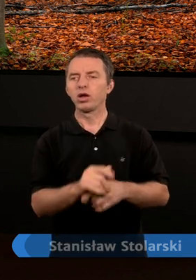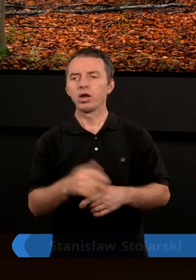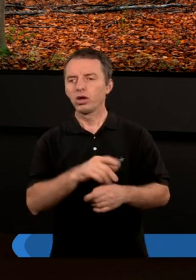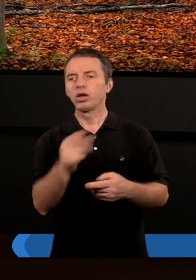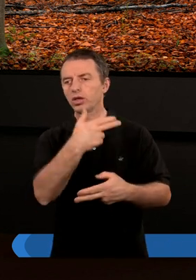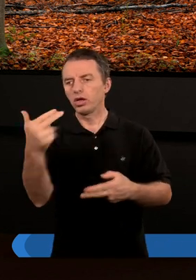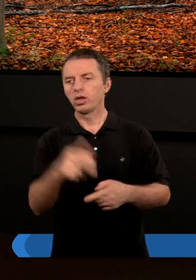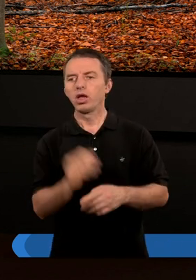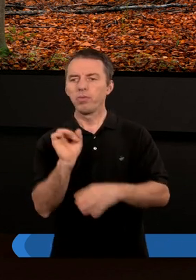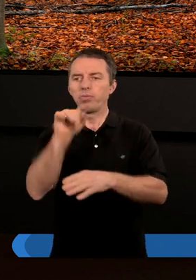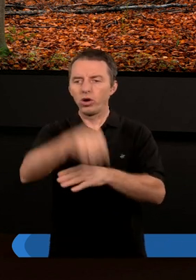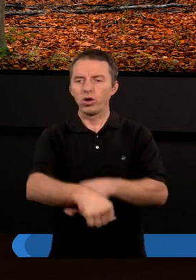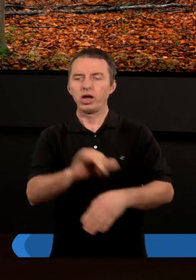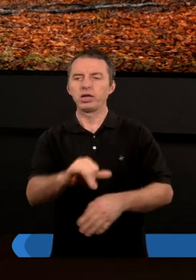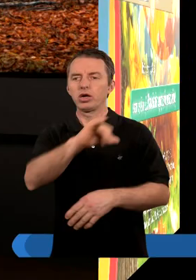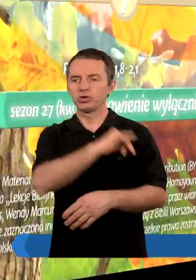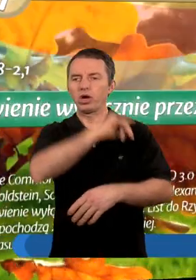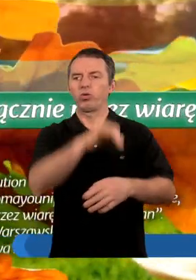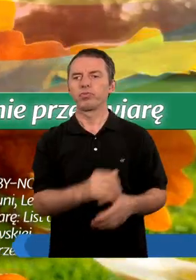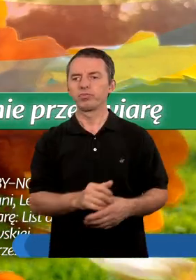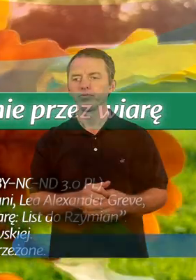noszące tytuł Pokonanie Grzechu.